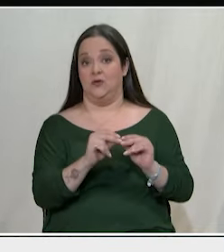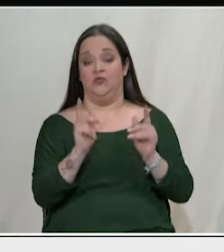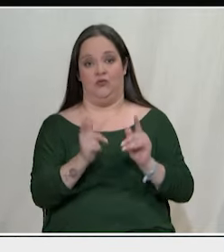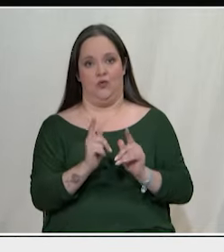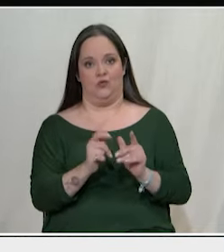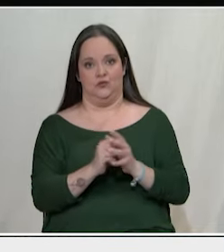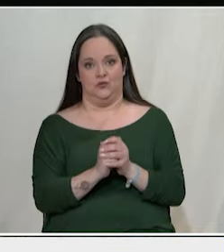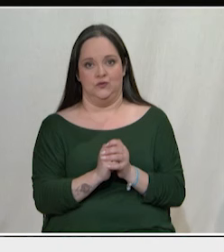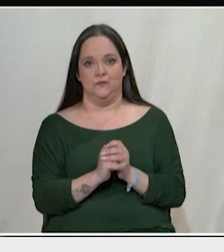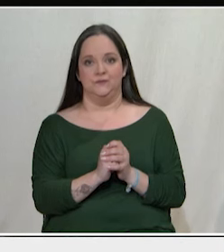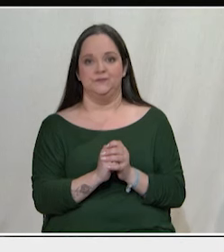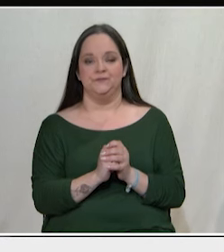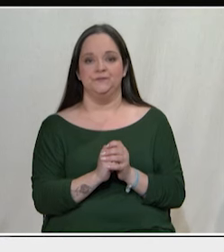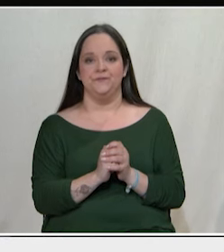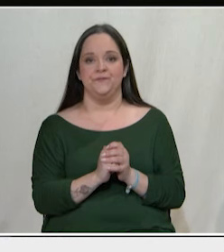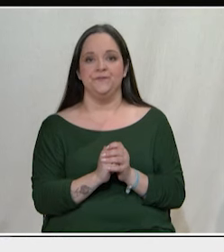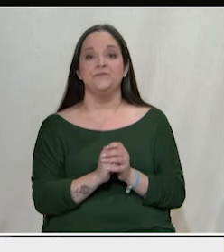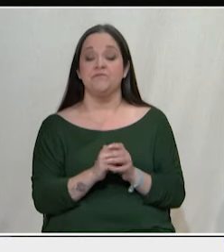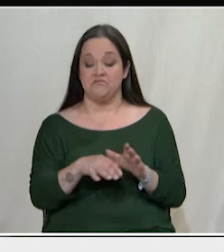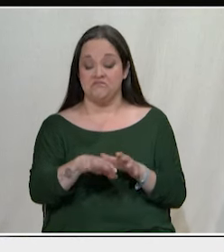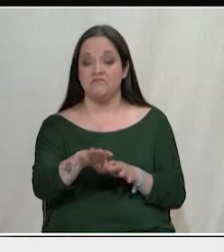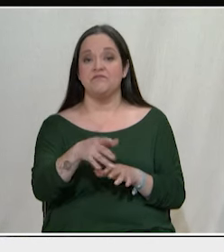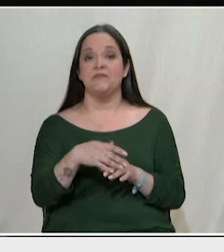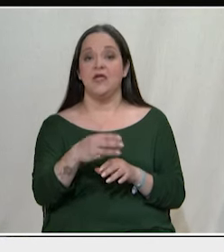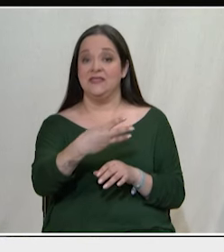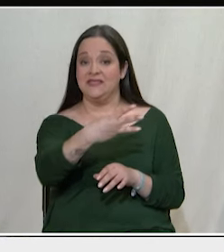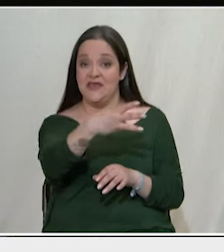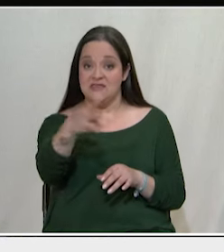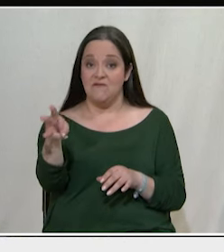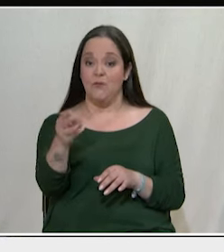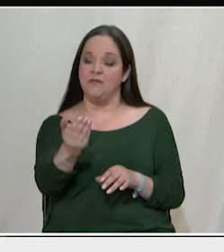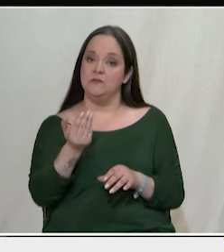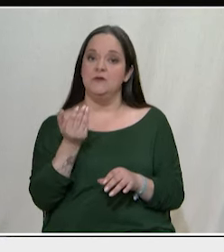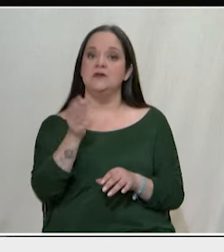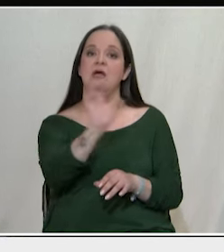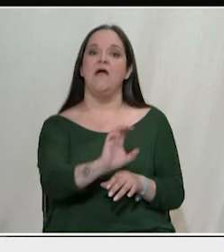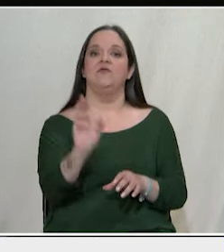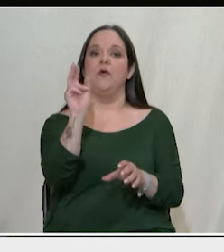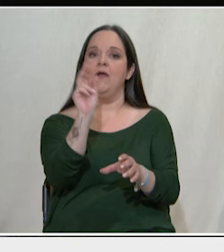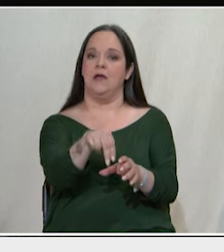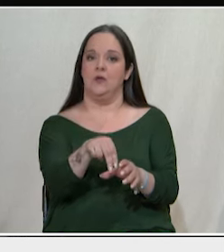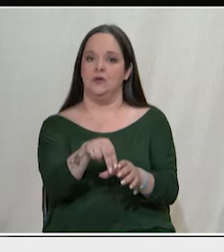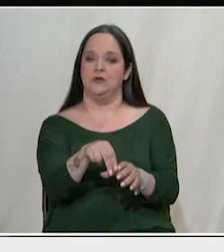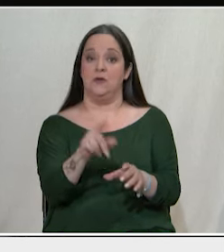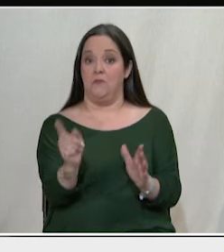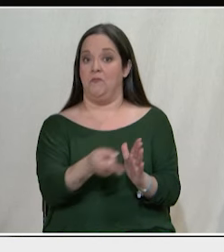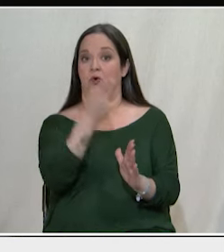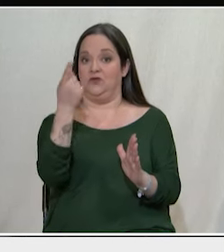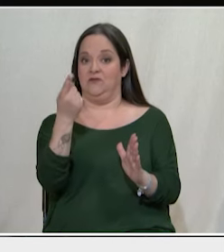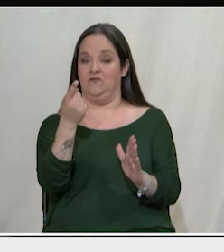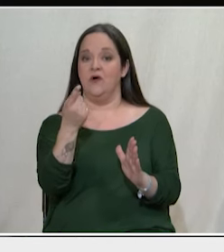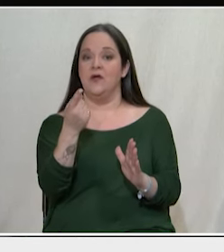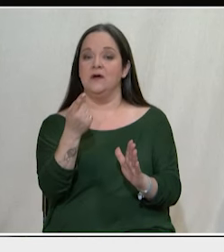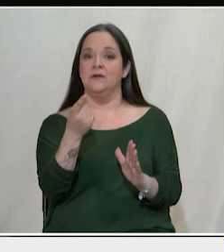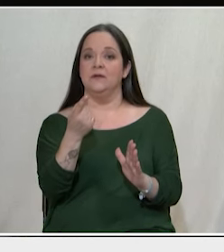Κύριε Σκέπα, θέλω να πείτε επίσης επειδή βρισκόμαστε τρεις εβδομάδες πίσω από τις ευρωεκλογές και θα γίνει πρώτη φορά ο